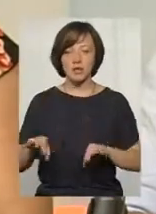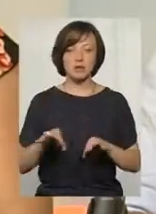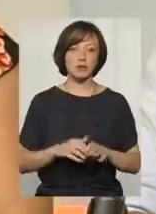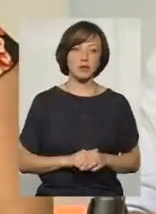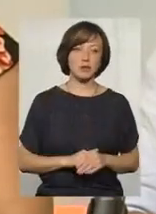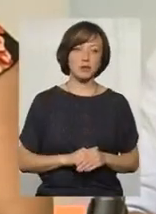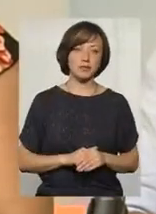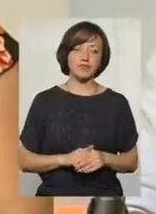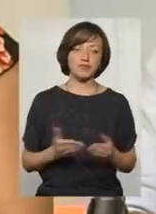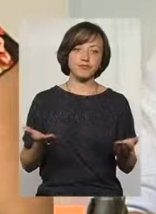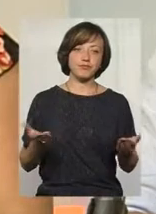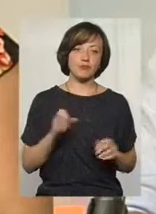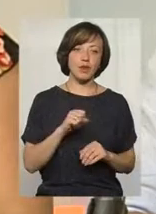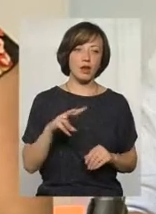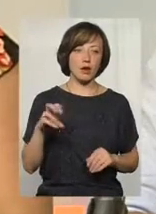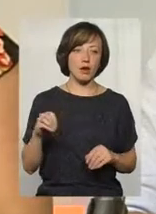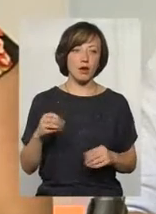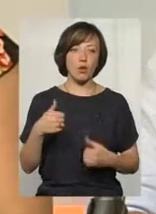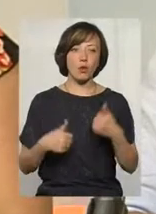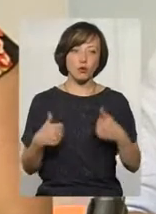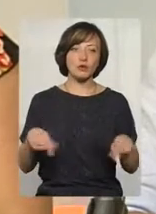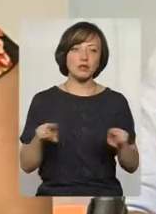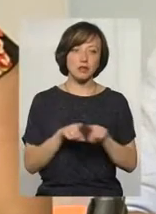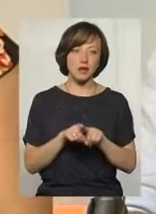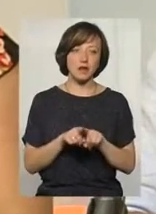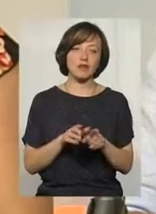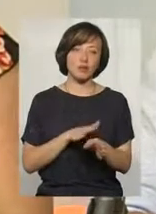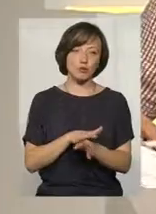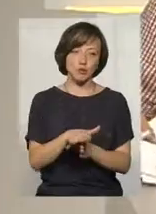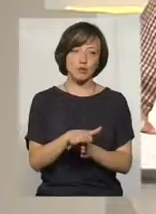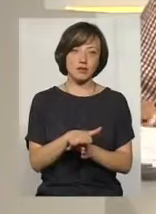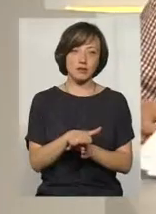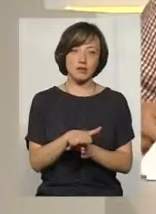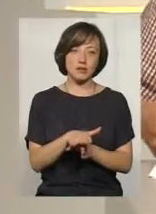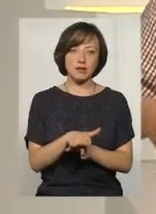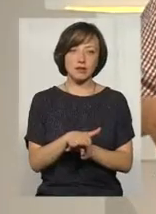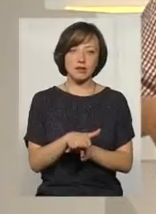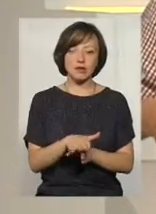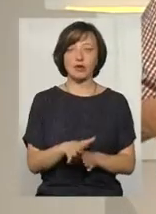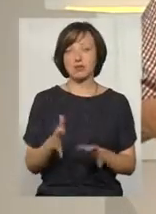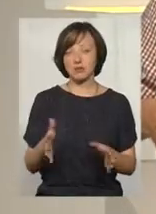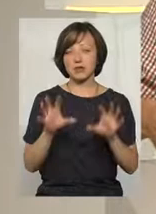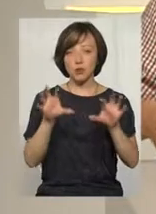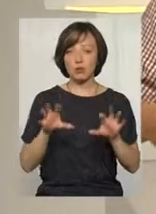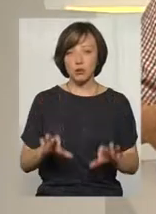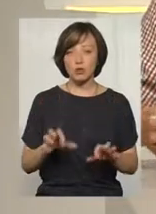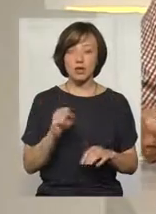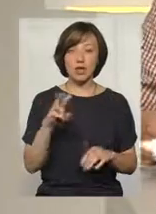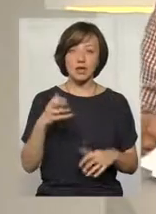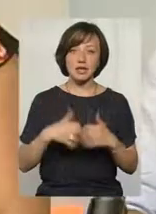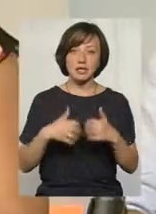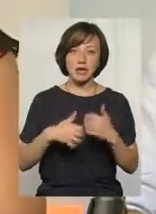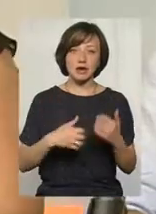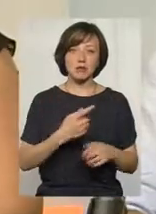Ну, але конкурс, так, якби відбувся в такому правовому полі, але серед